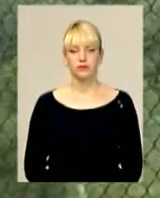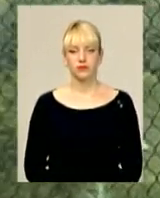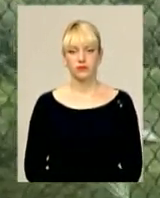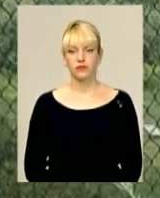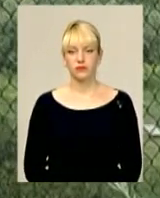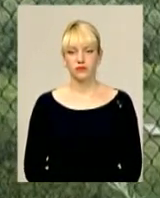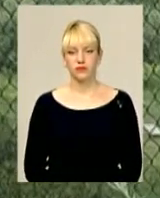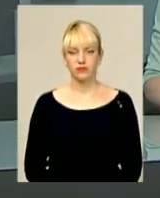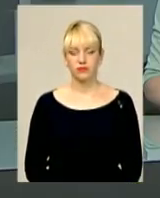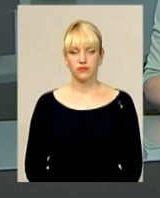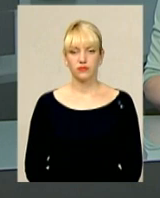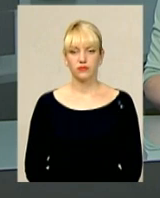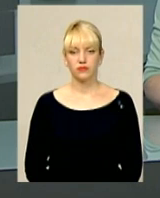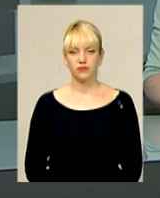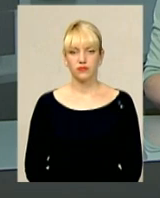випуску.